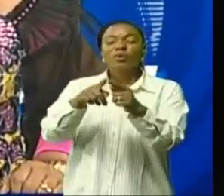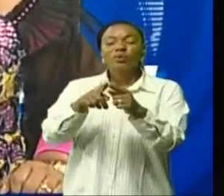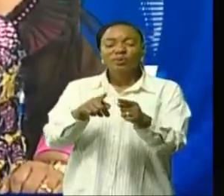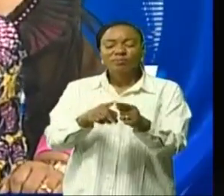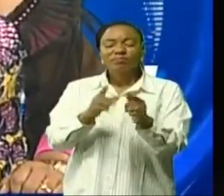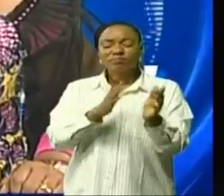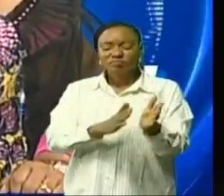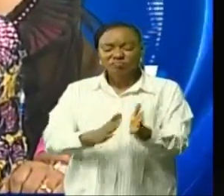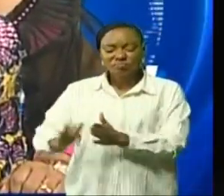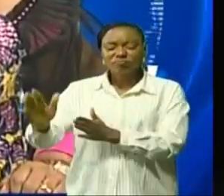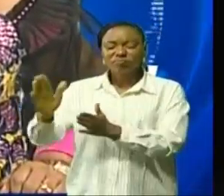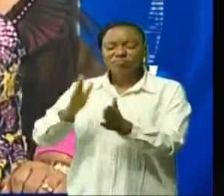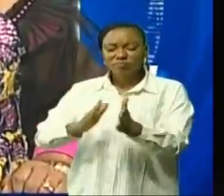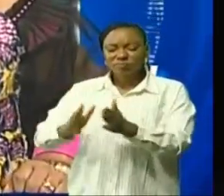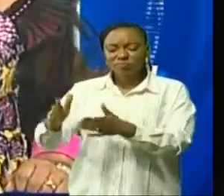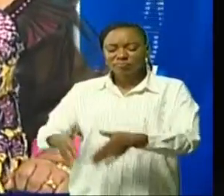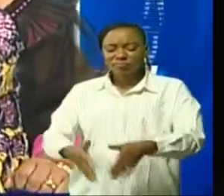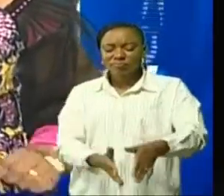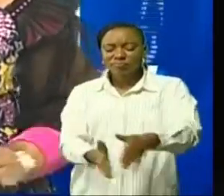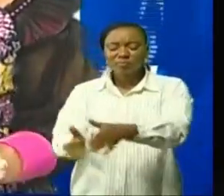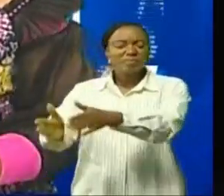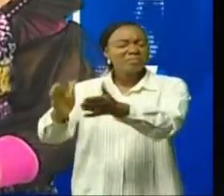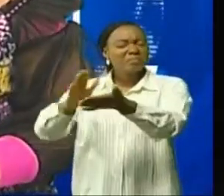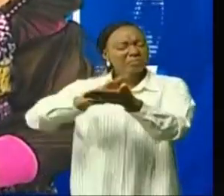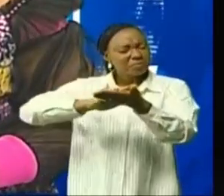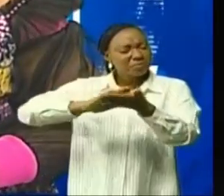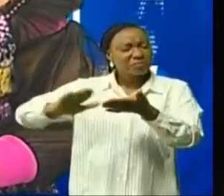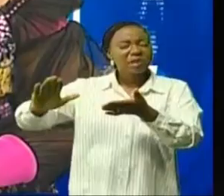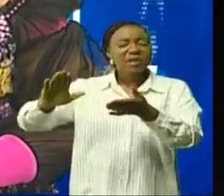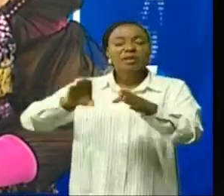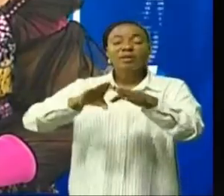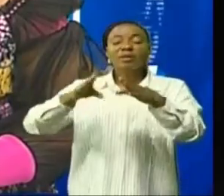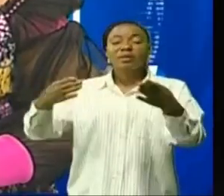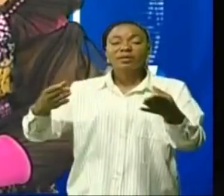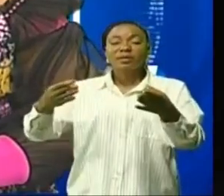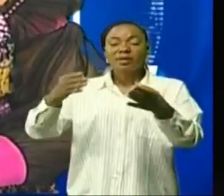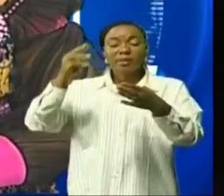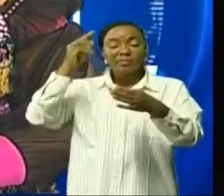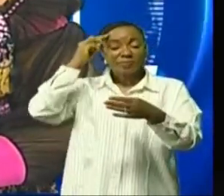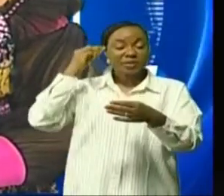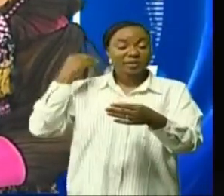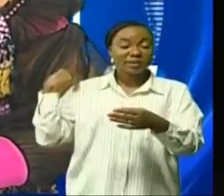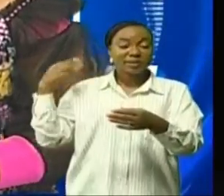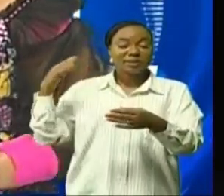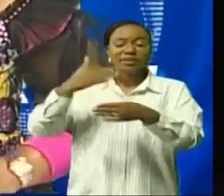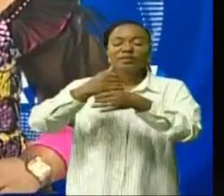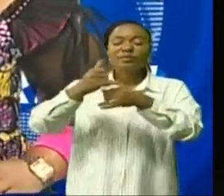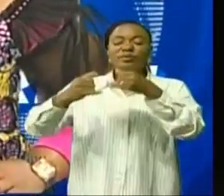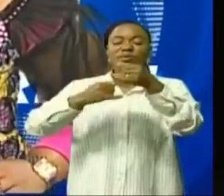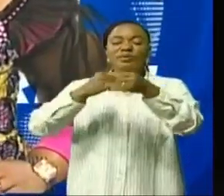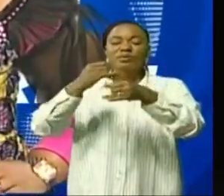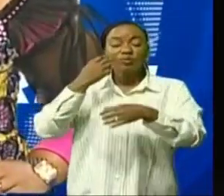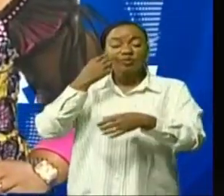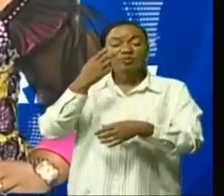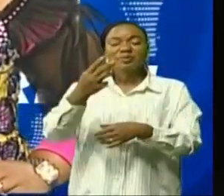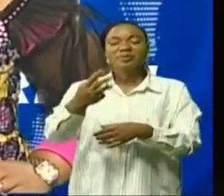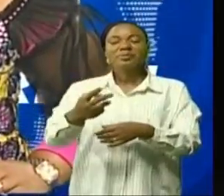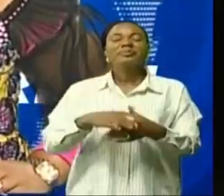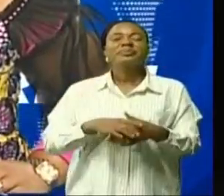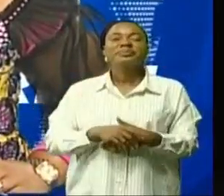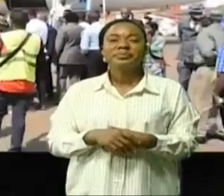modernisées par l'OVD le coup d'envoi a été donné par le ministre d'Etat en charge des infrastructures Alexis Guissarou Willy